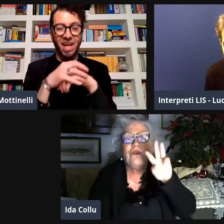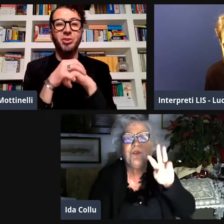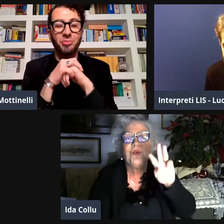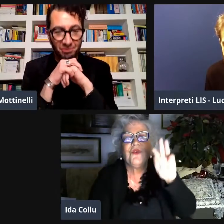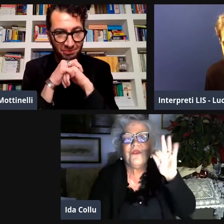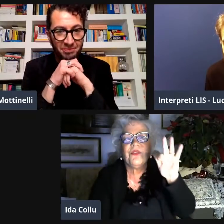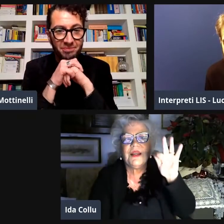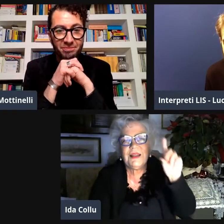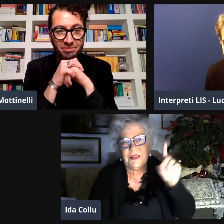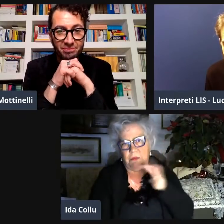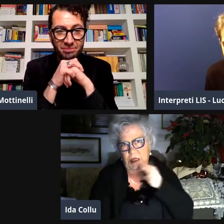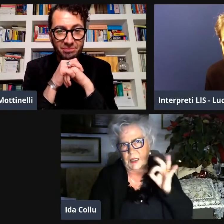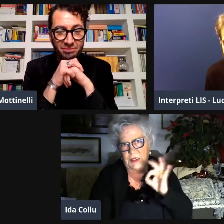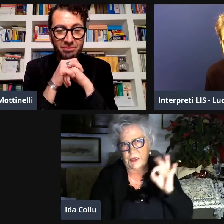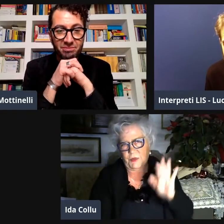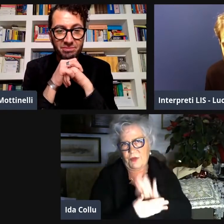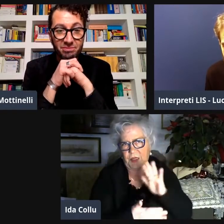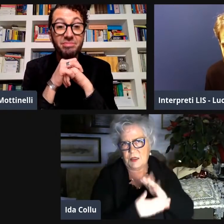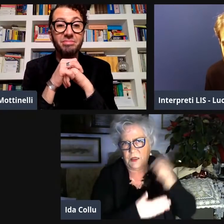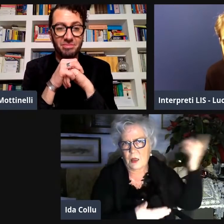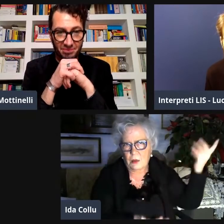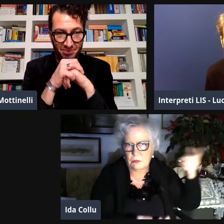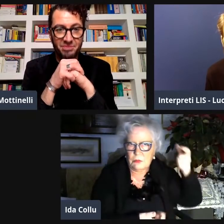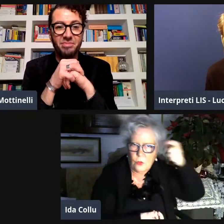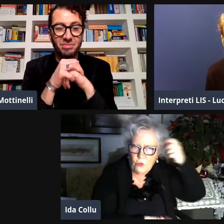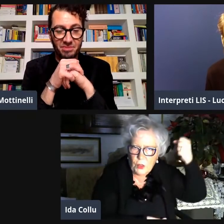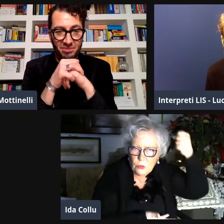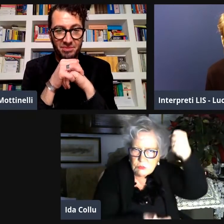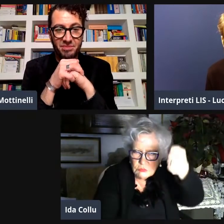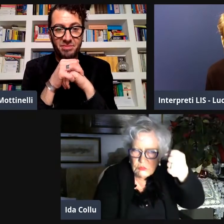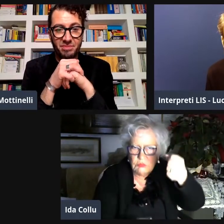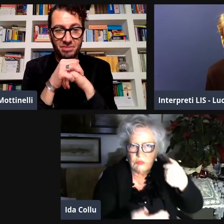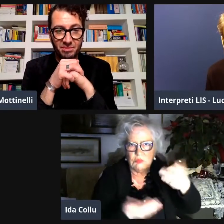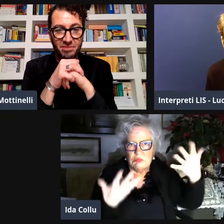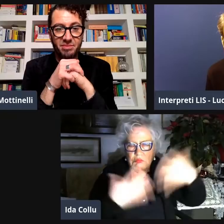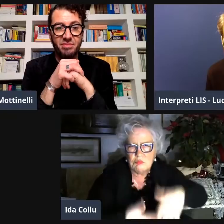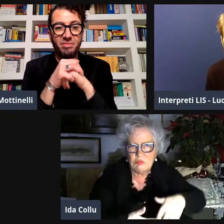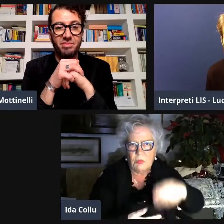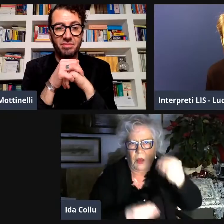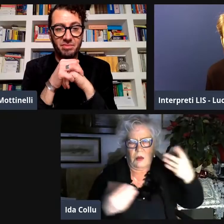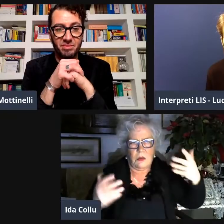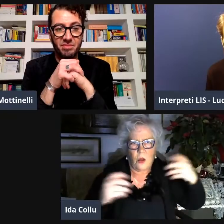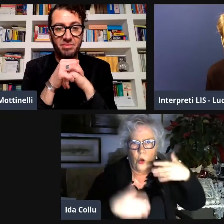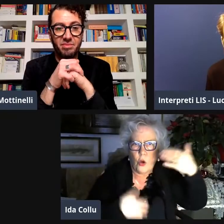del cinquantesimo della fondazione della WFD è stata una bellissima festa